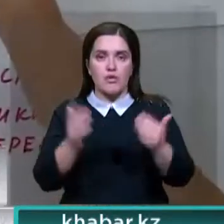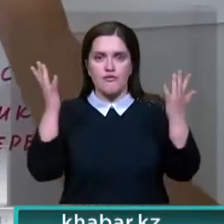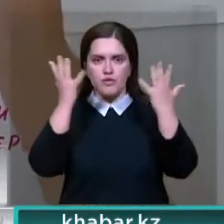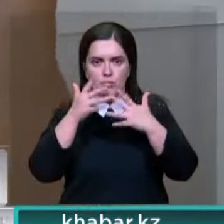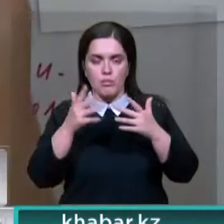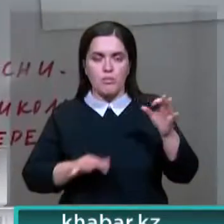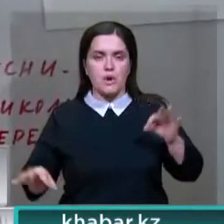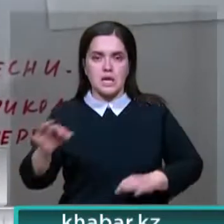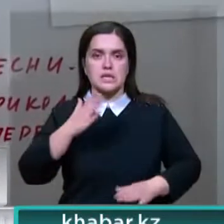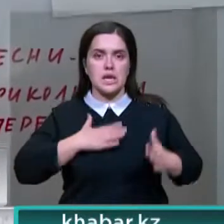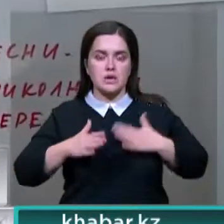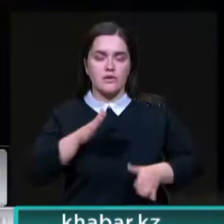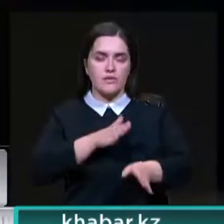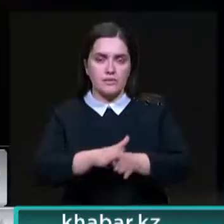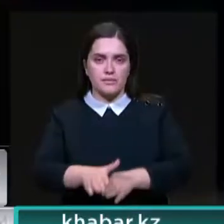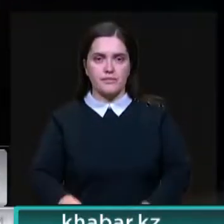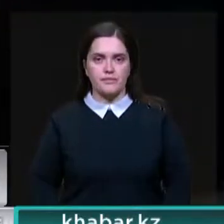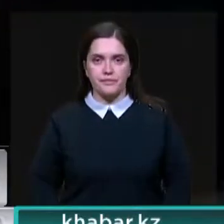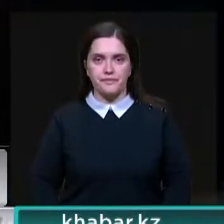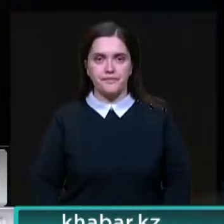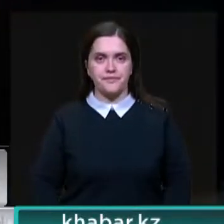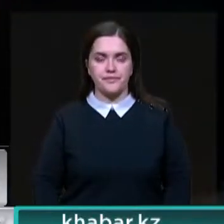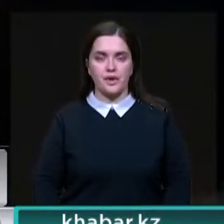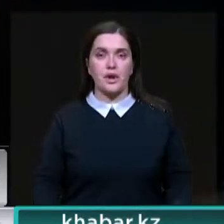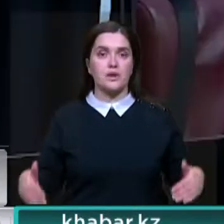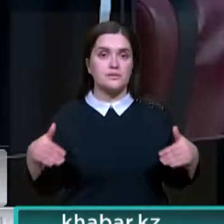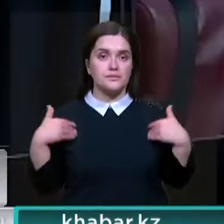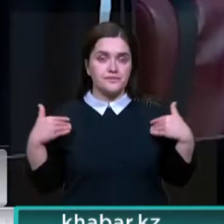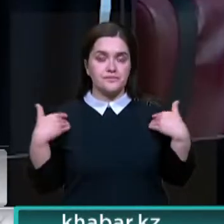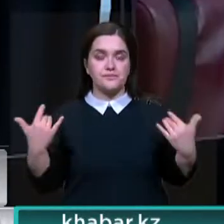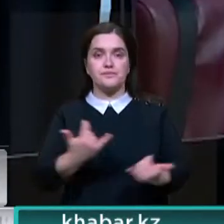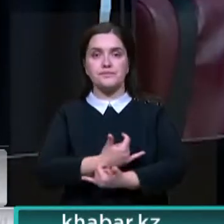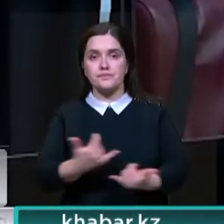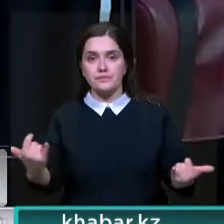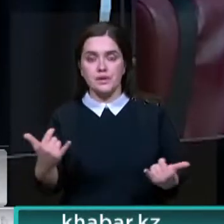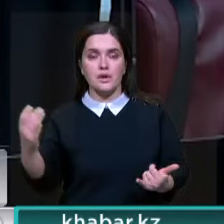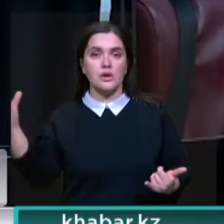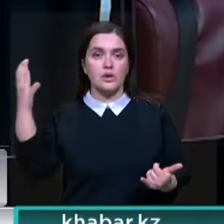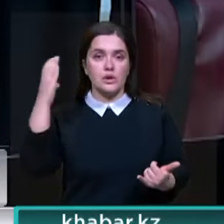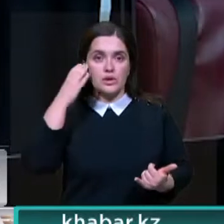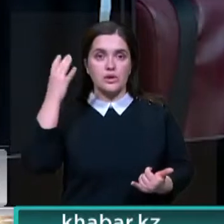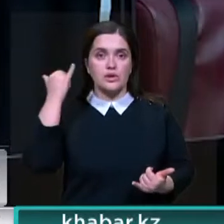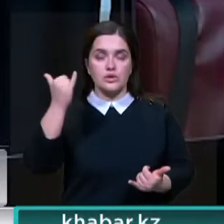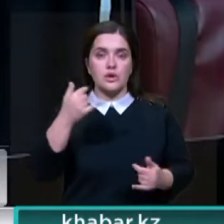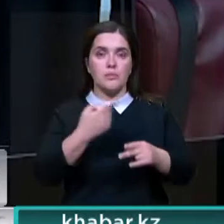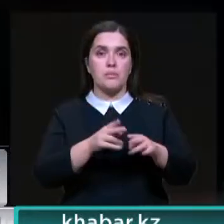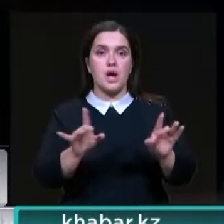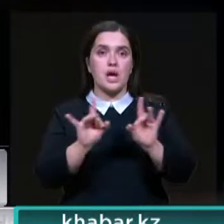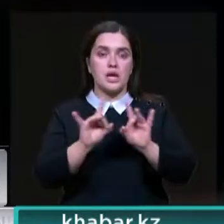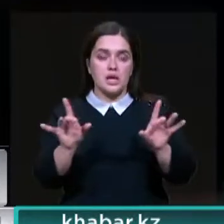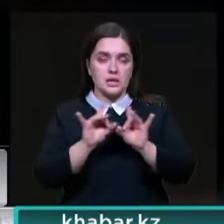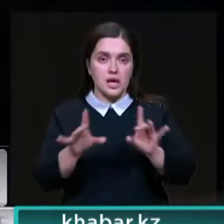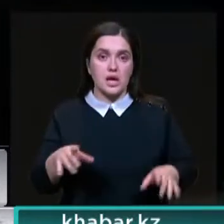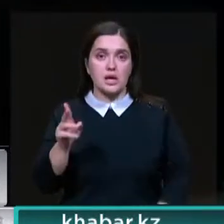И с радостью воплощают его. Здравствуйте, уважаемые слушатели. Сейчас психологом с вами Романчевская Кристина Александровна.